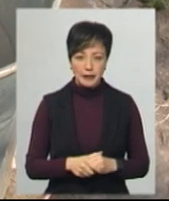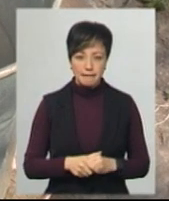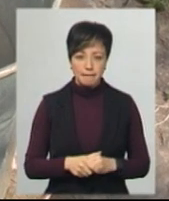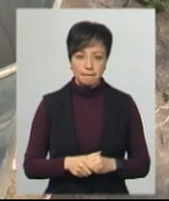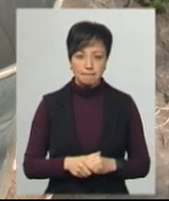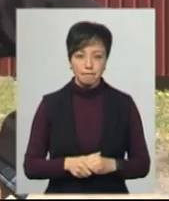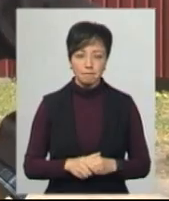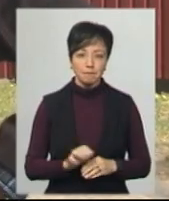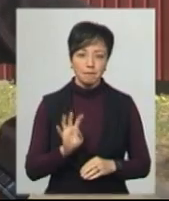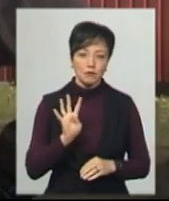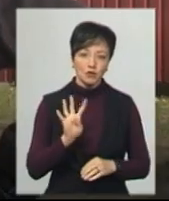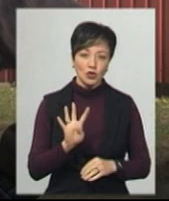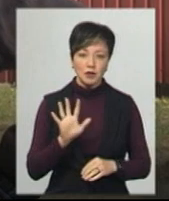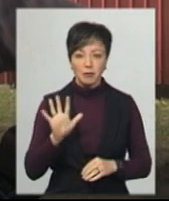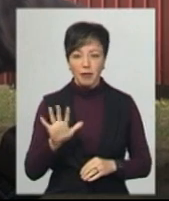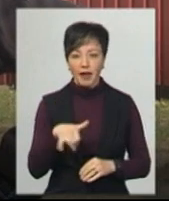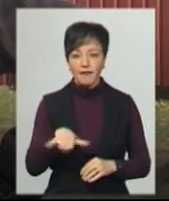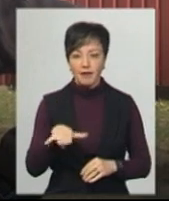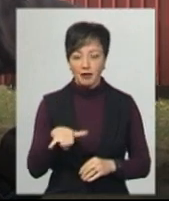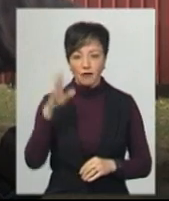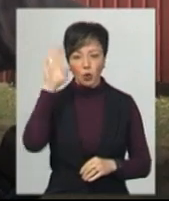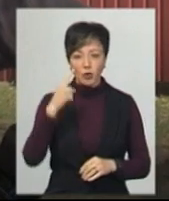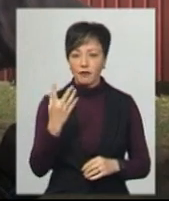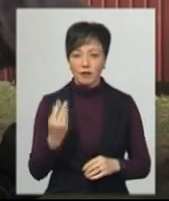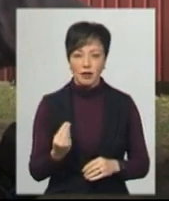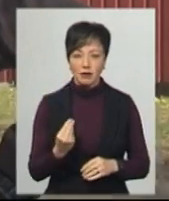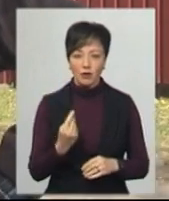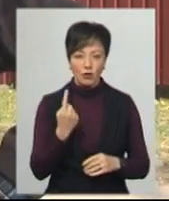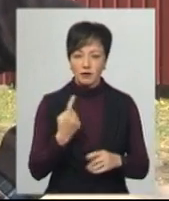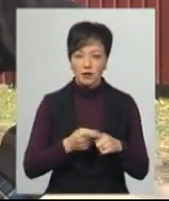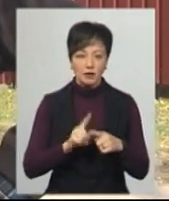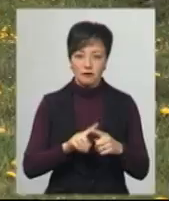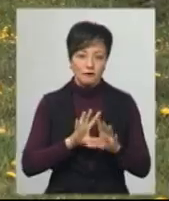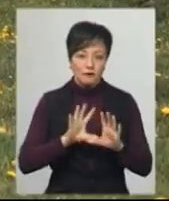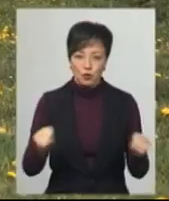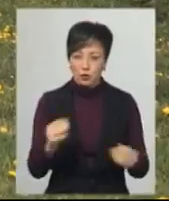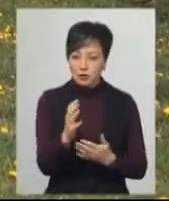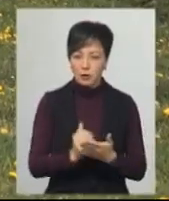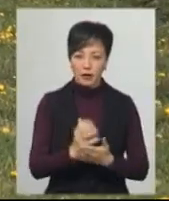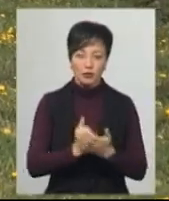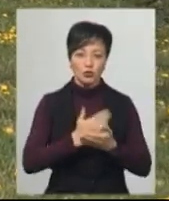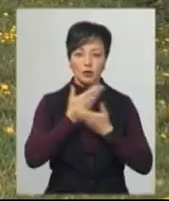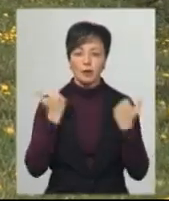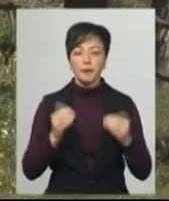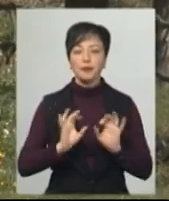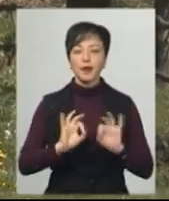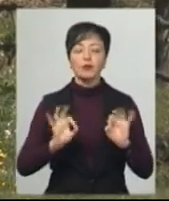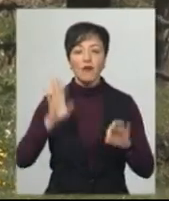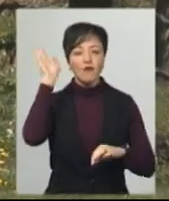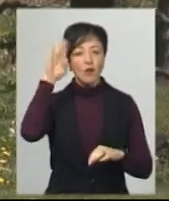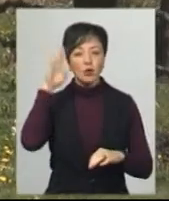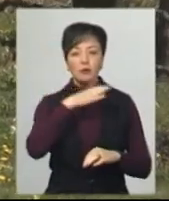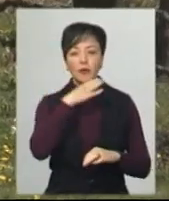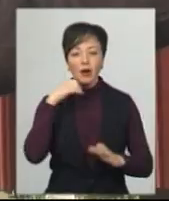4-5 відро води на день, і в цій керниці більше запасу нема. Чоловік розповідає, води в багатьох